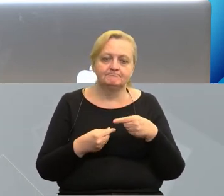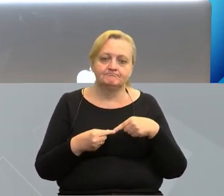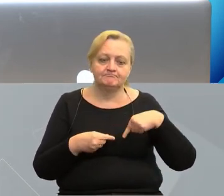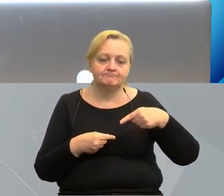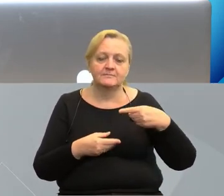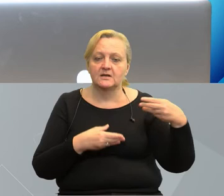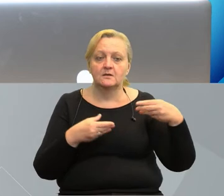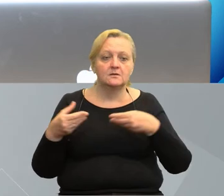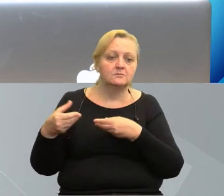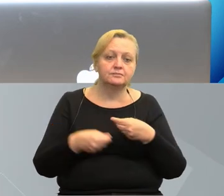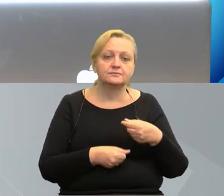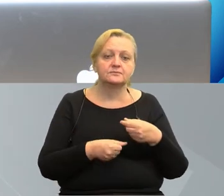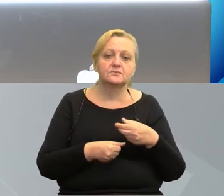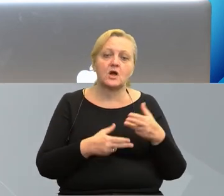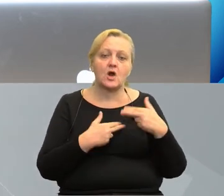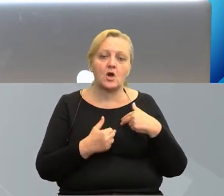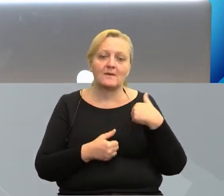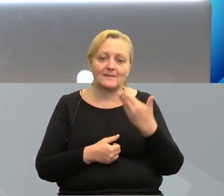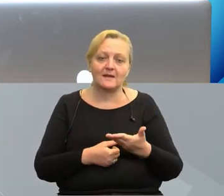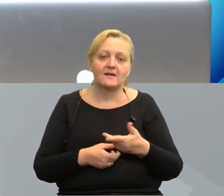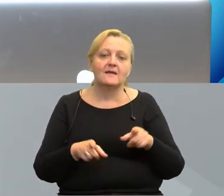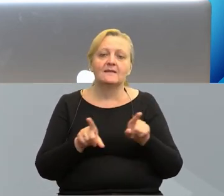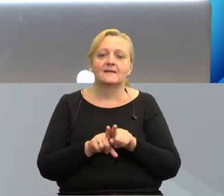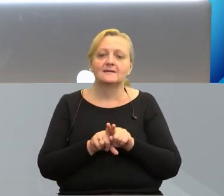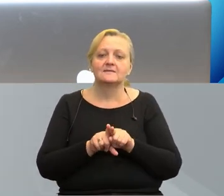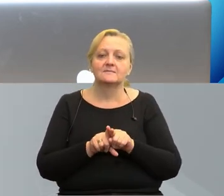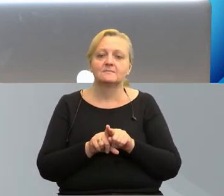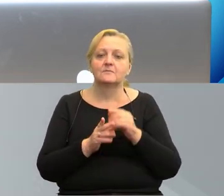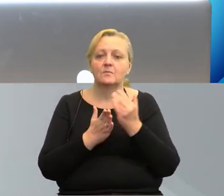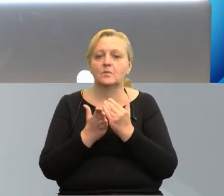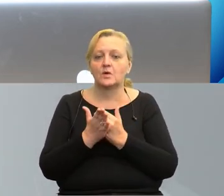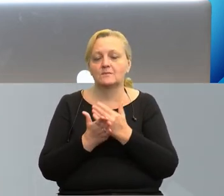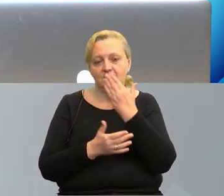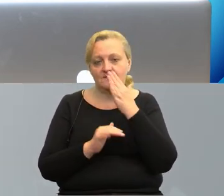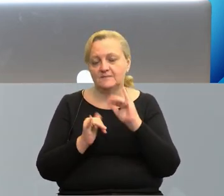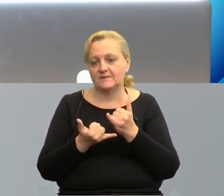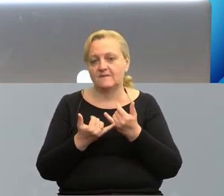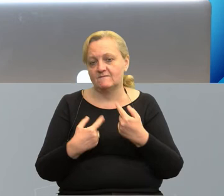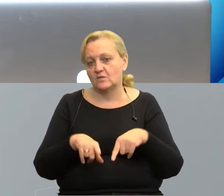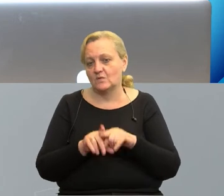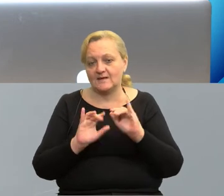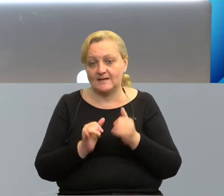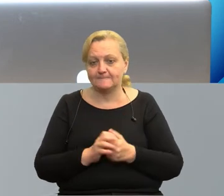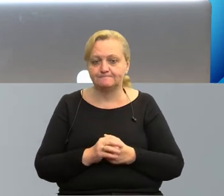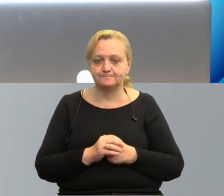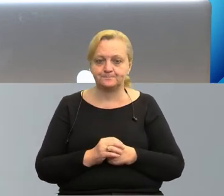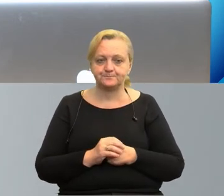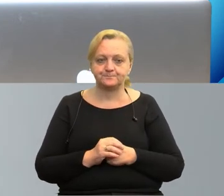przyznane ze strony komisyjnej i w jakim kształcie program będzie mógł być realizowany.